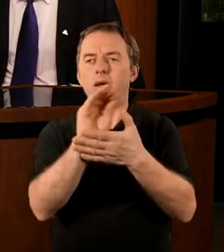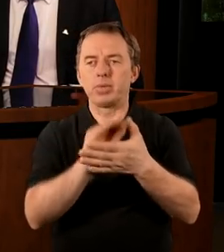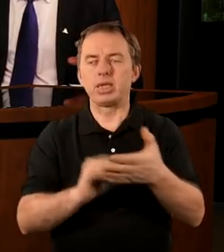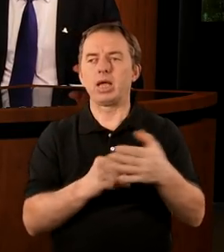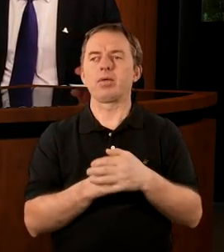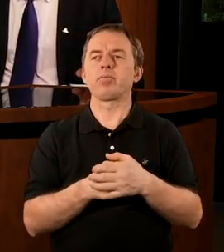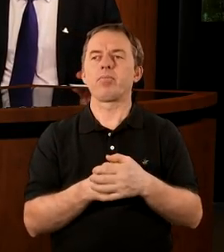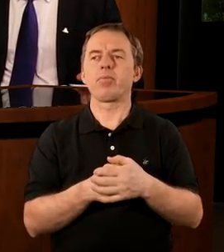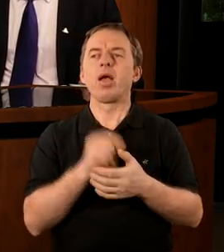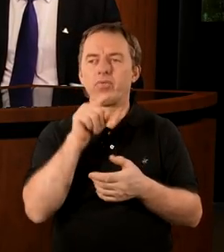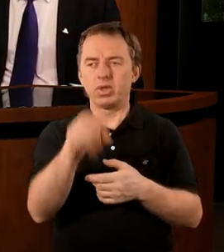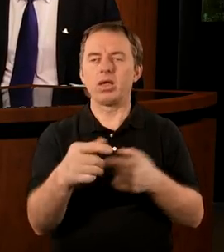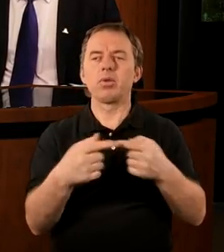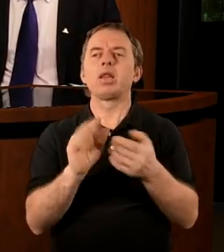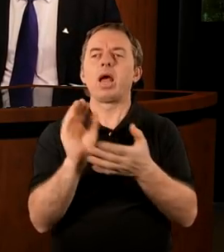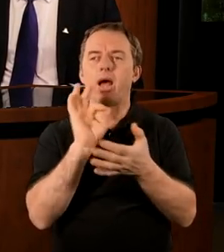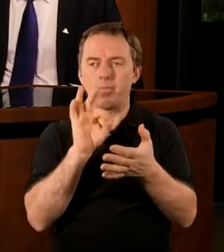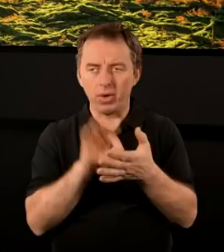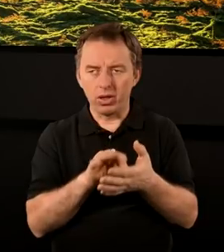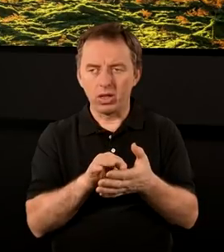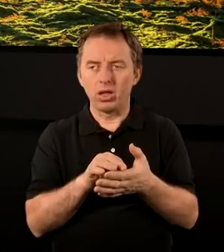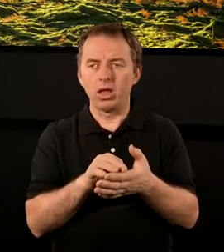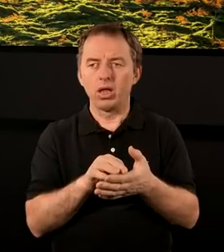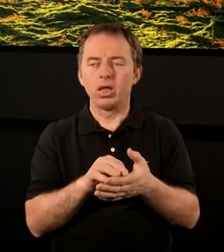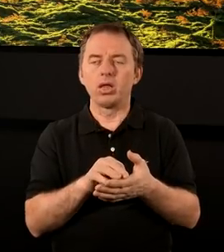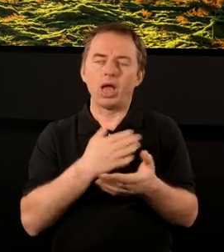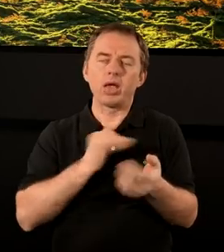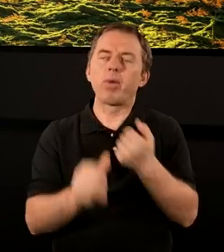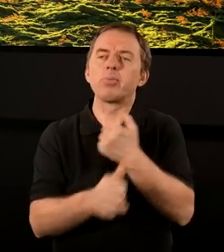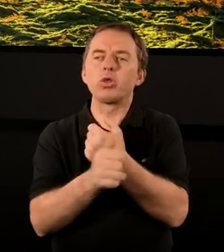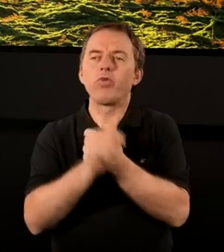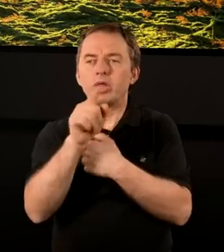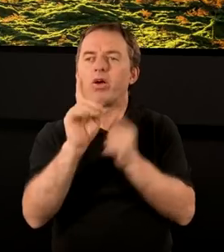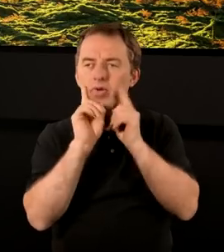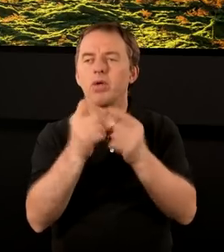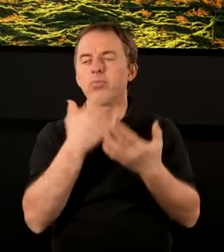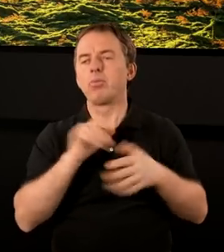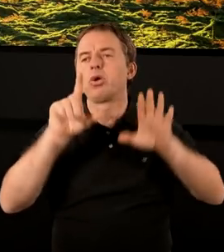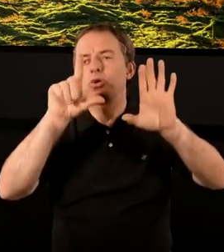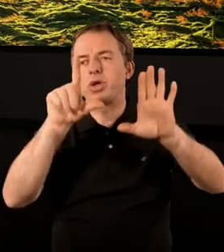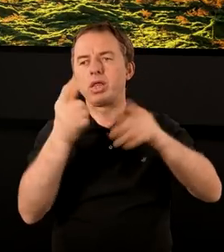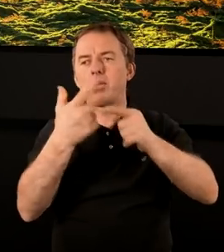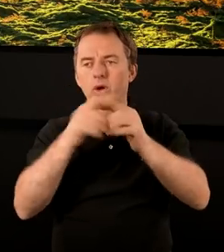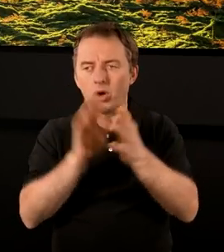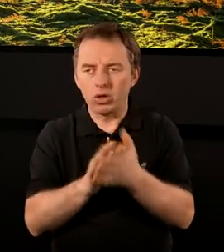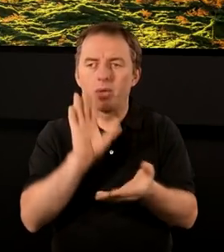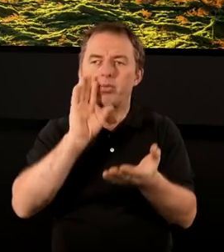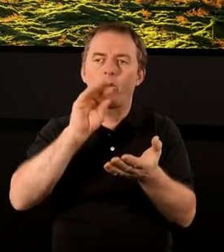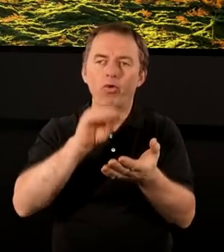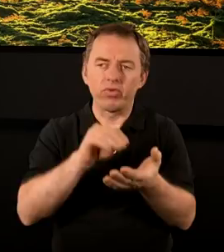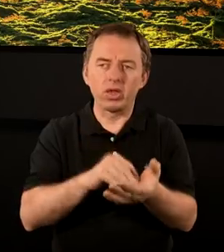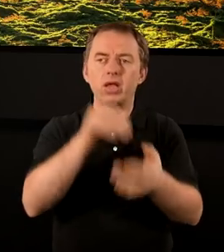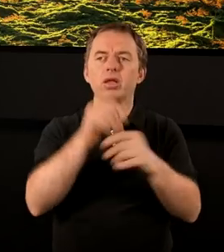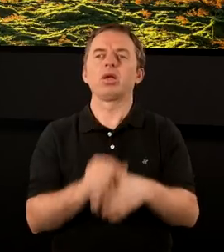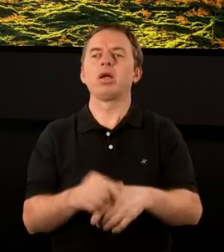napisane. W tym sensie na pewno. Ale co jeszcze wynika właśnie z tego faktu, że mamy tych siedem Kościołów, jeszcze raz